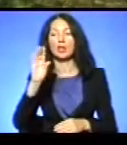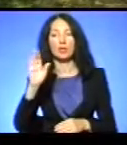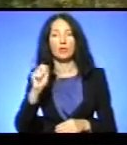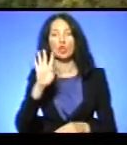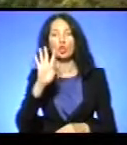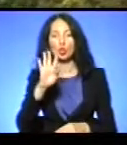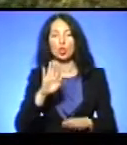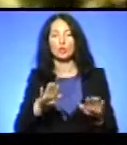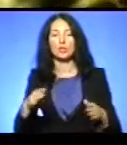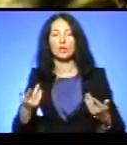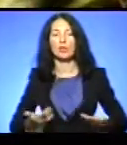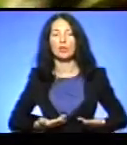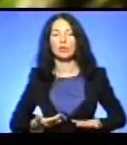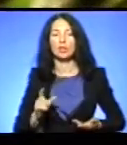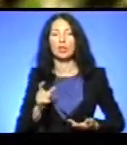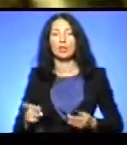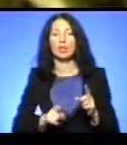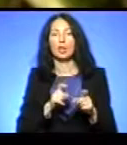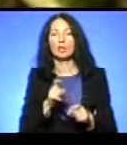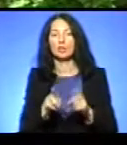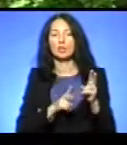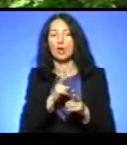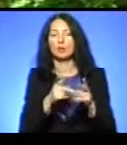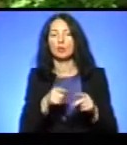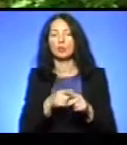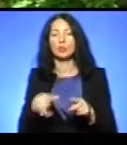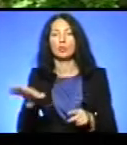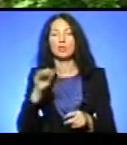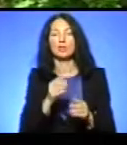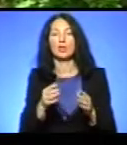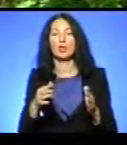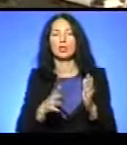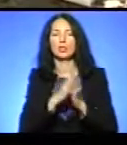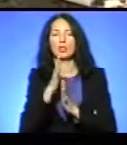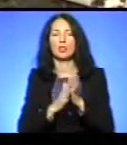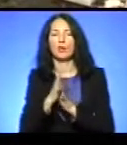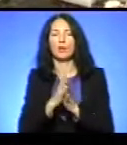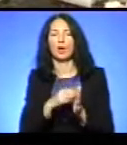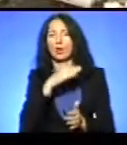скаржаться, тут усе поросло дикою травою, гори сміття, а ще без хатчанки.